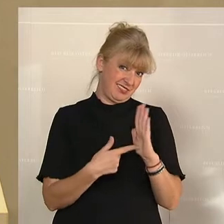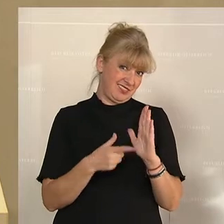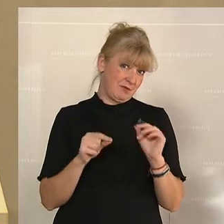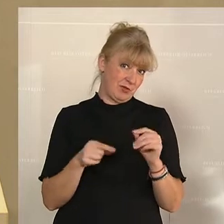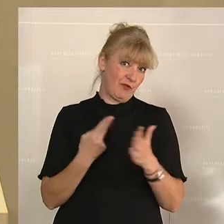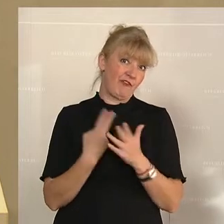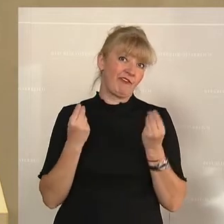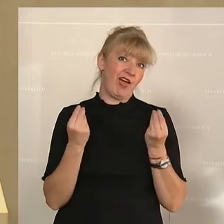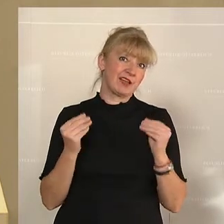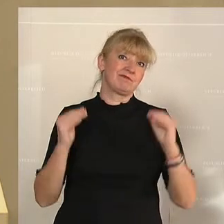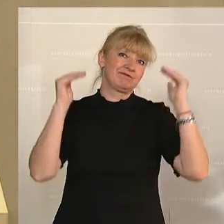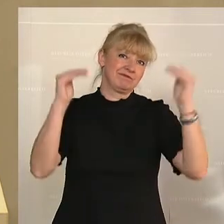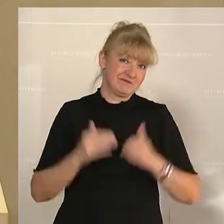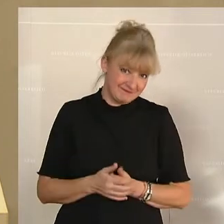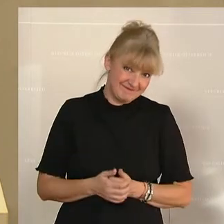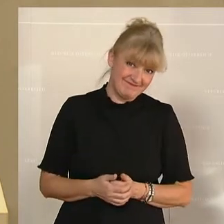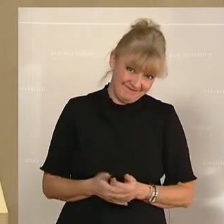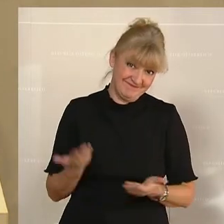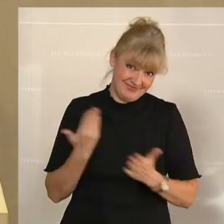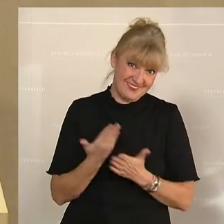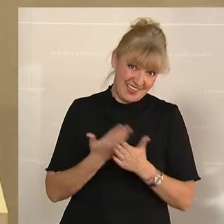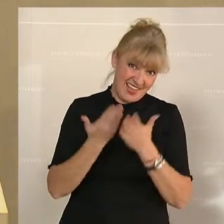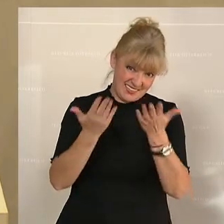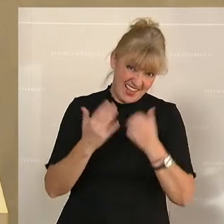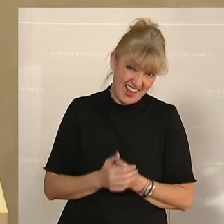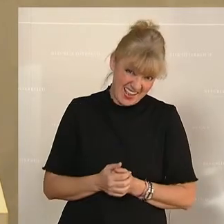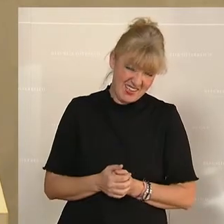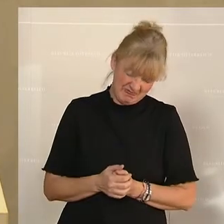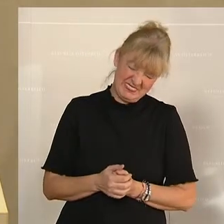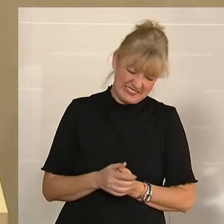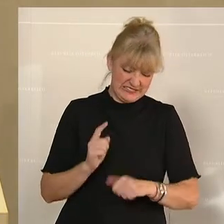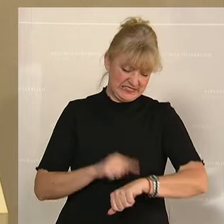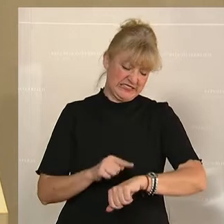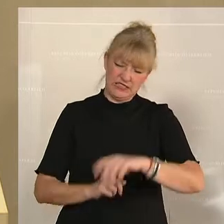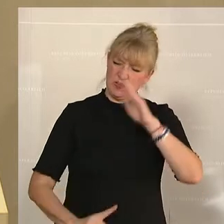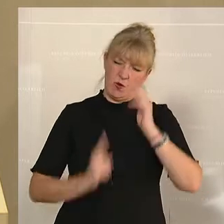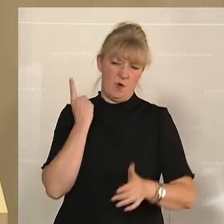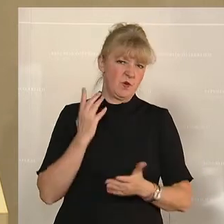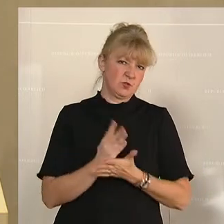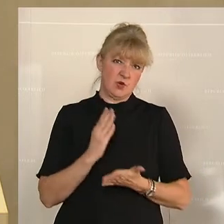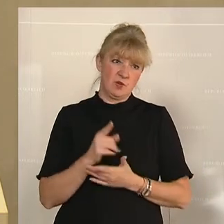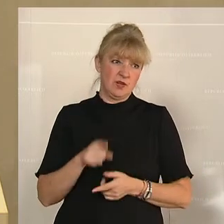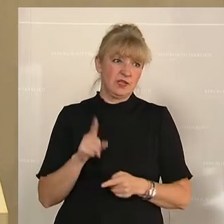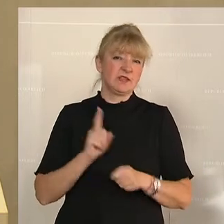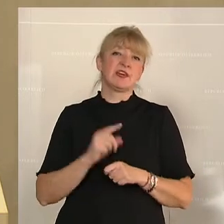Wertsteigerung. Also alleine schon deswegen, glaube ich, wäre es höchst an der Zeit, dass man diese